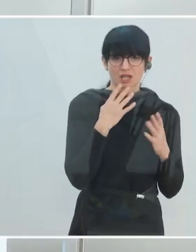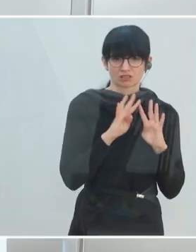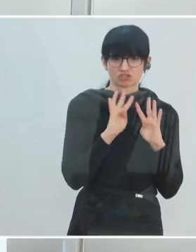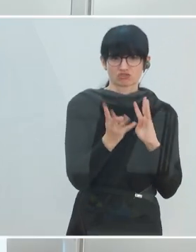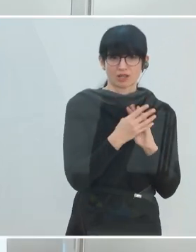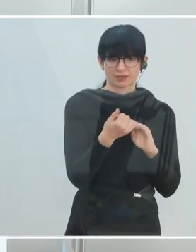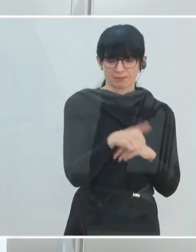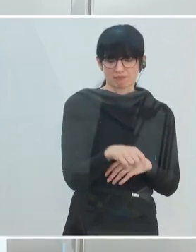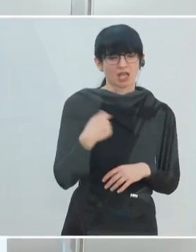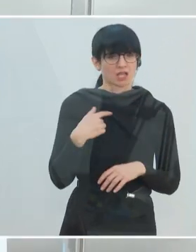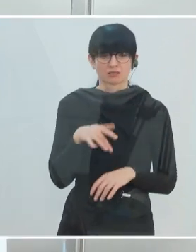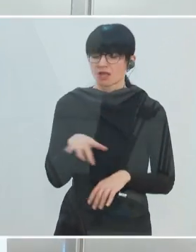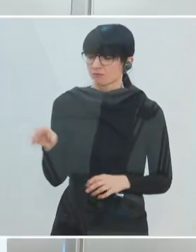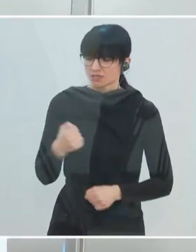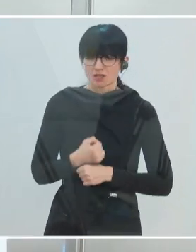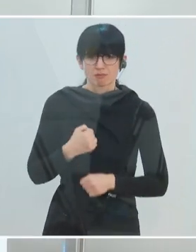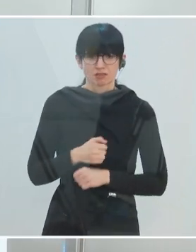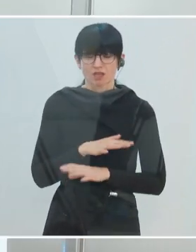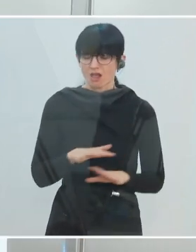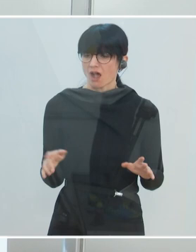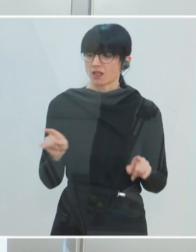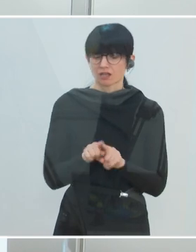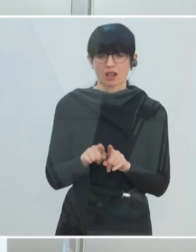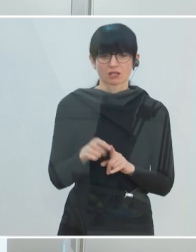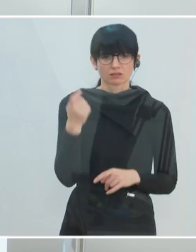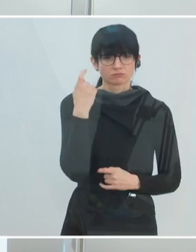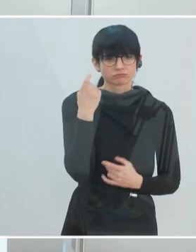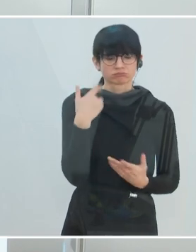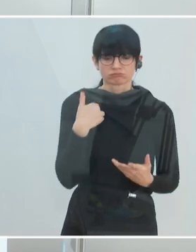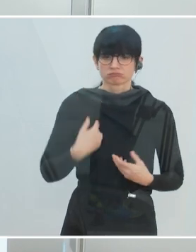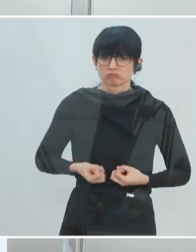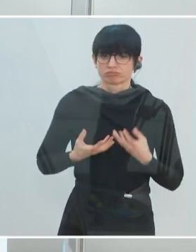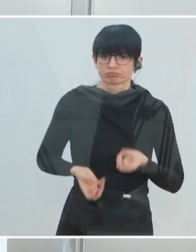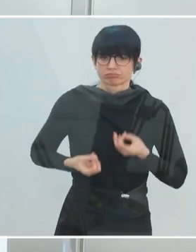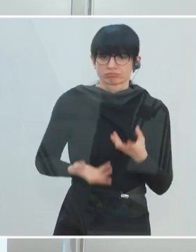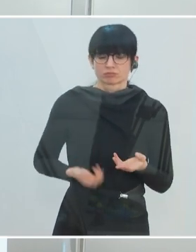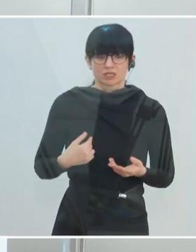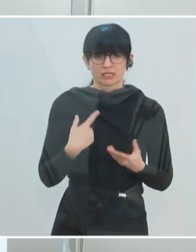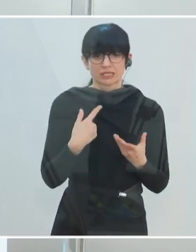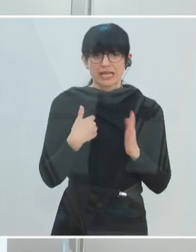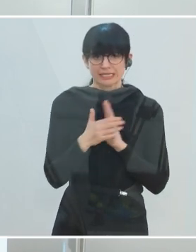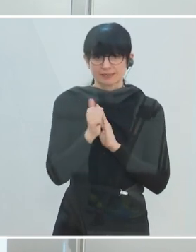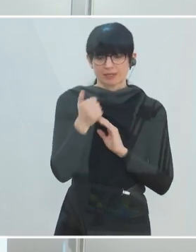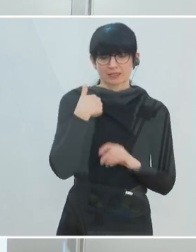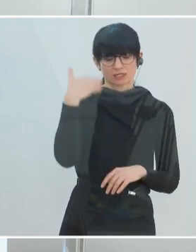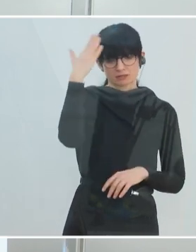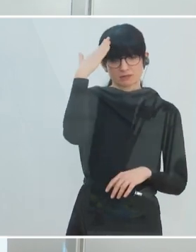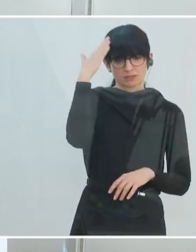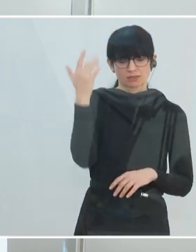Der bringt sich da genauso wie alle anderen Mitglieder des Beraterstabs ja offensiv ein. Wir haben ja auch